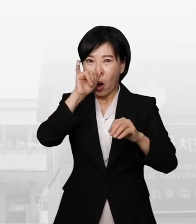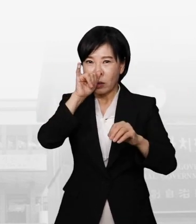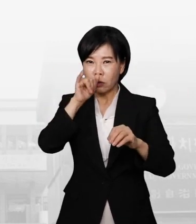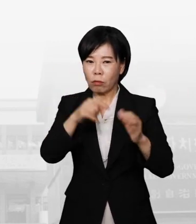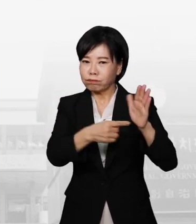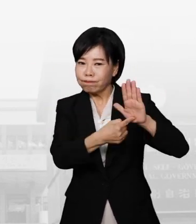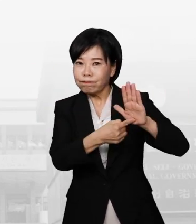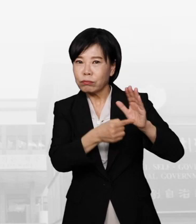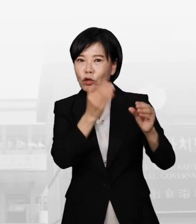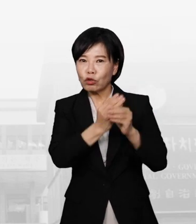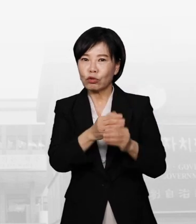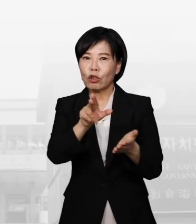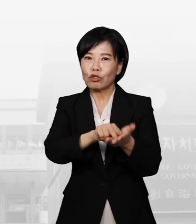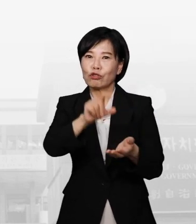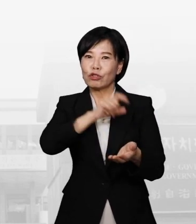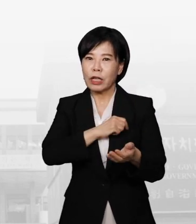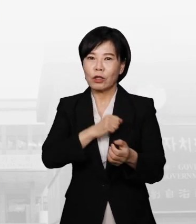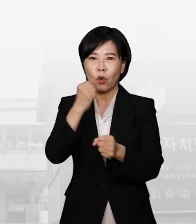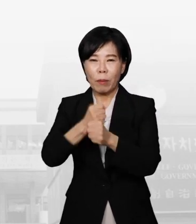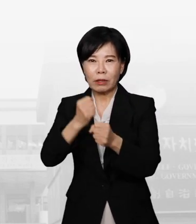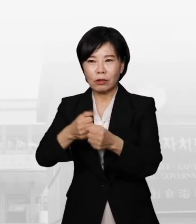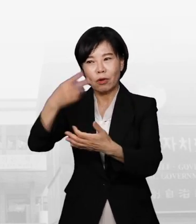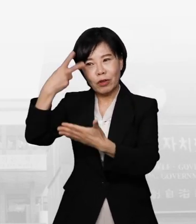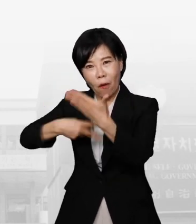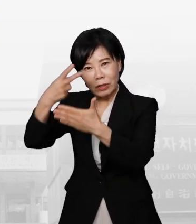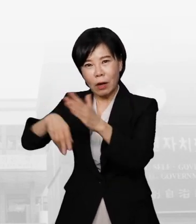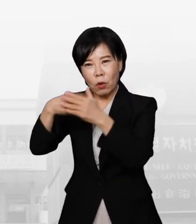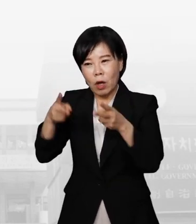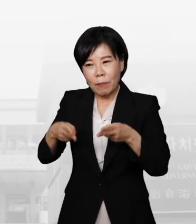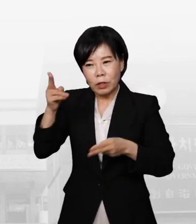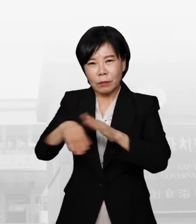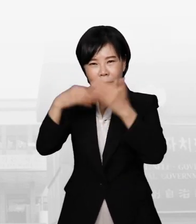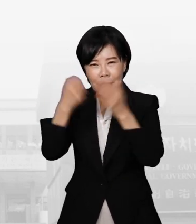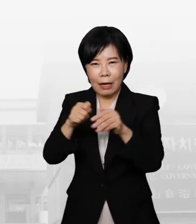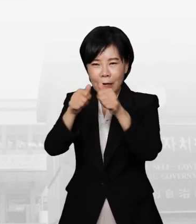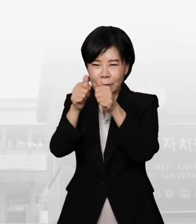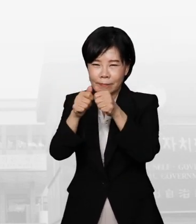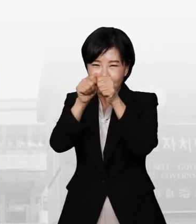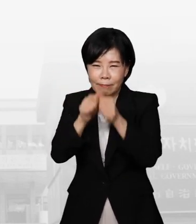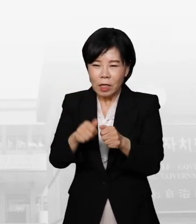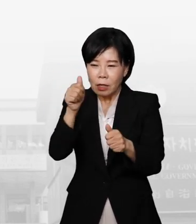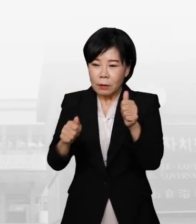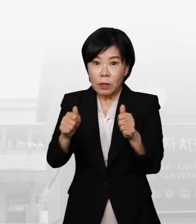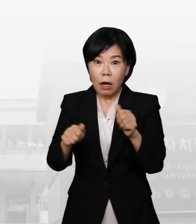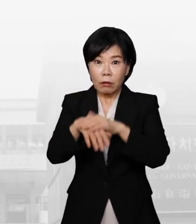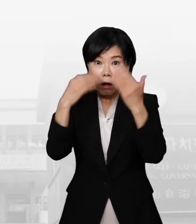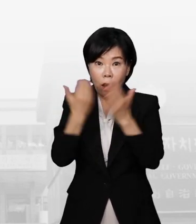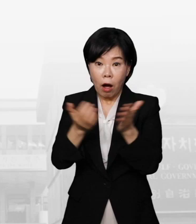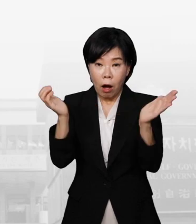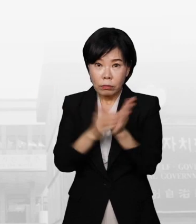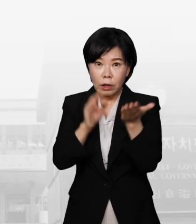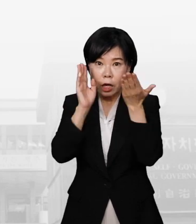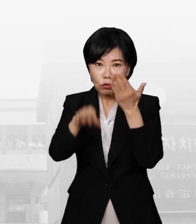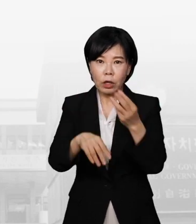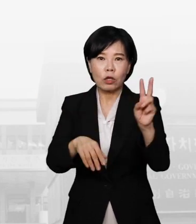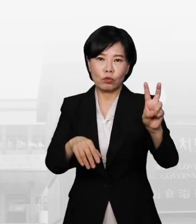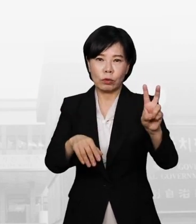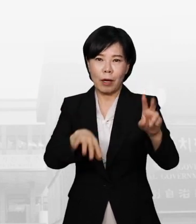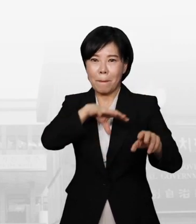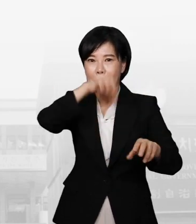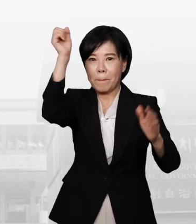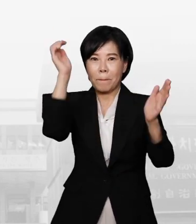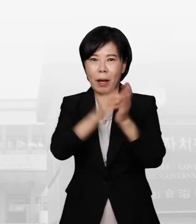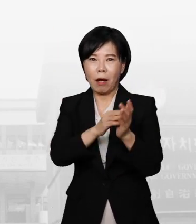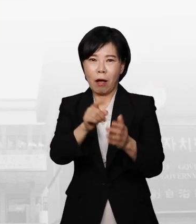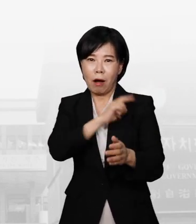많은 출품작 중에 주제와 구성, 영상미, 편집까지 꼼꼼한 심사를 거쳐 총 20개의 작품이 선정됐습니다.